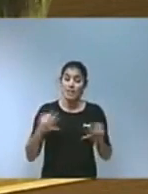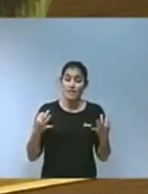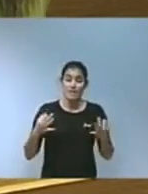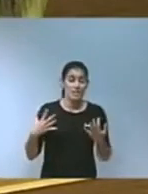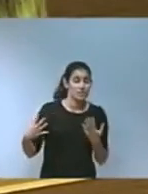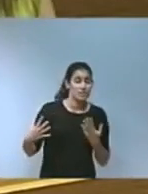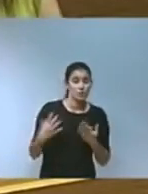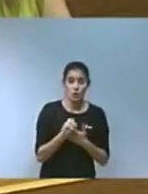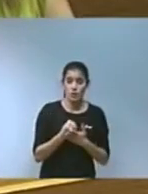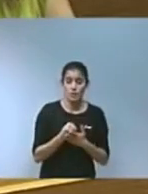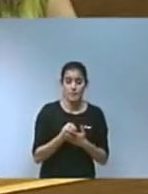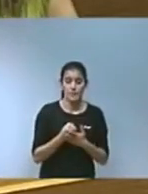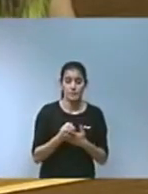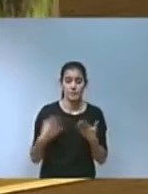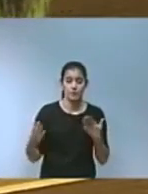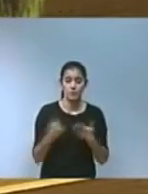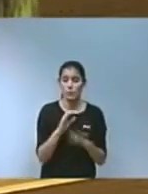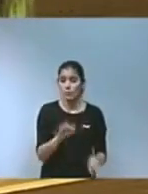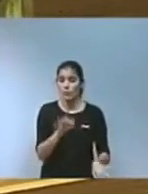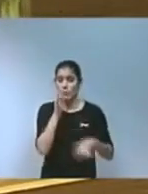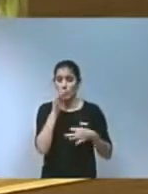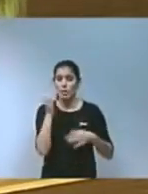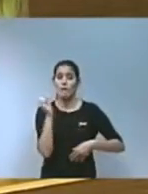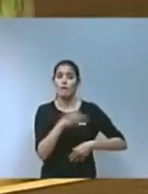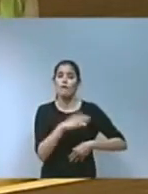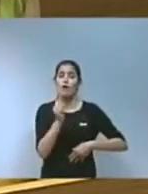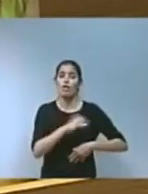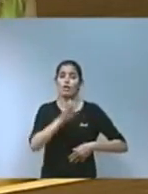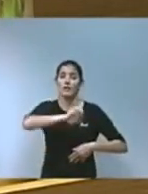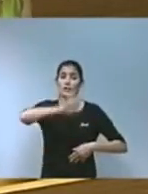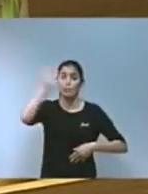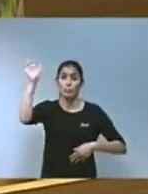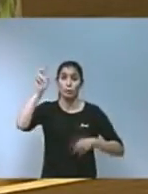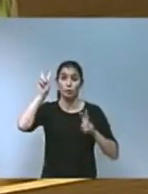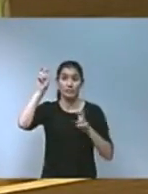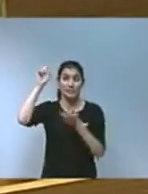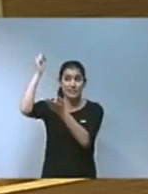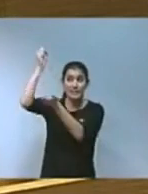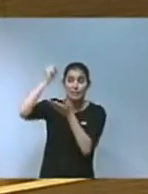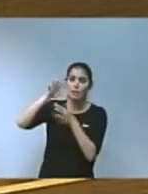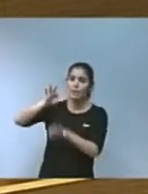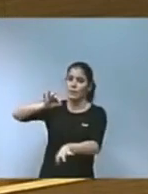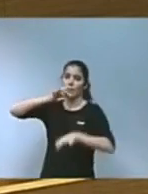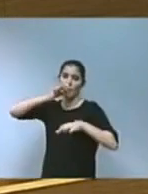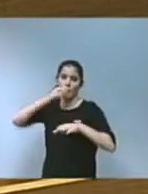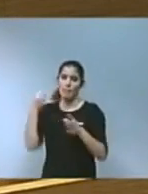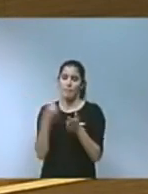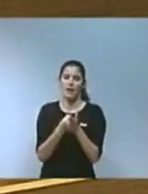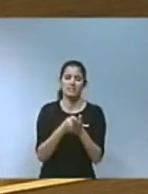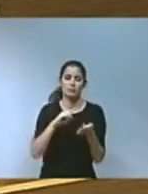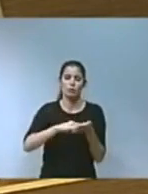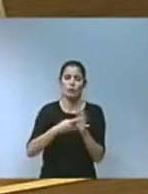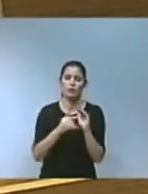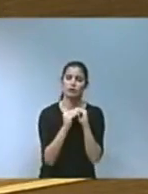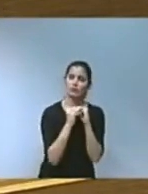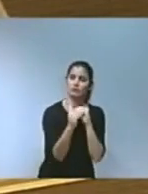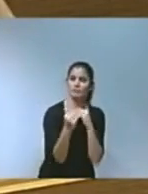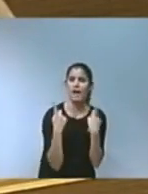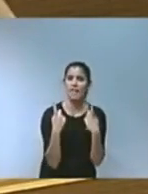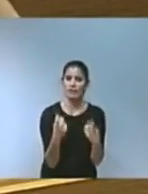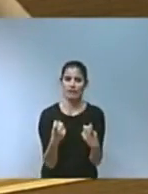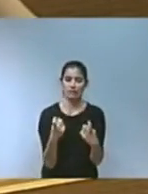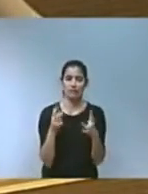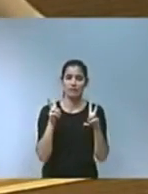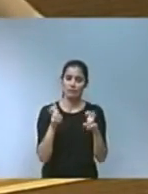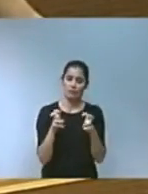als fons europeus actualment en vigor i disponibles a través de projectes viables i necessaris tant en magnitud